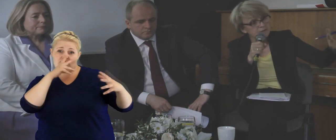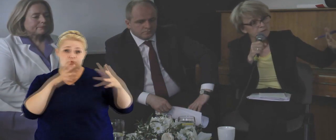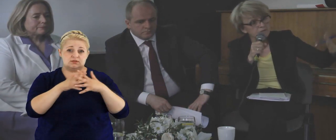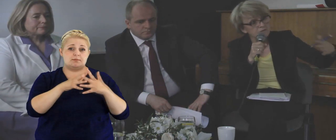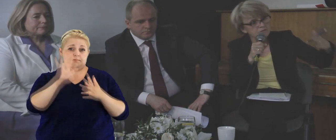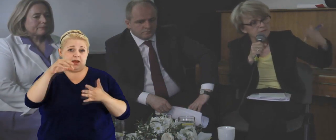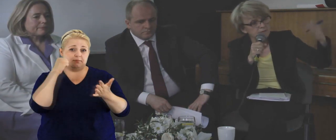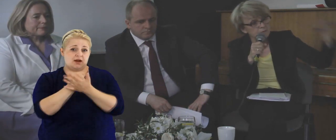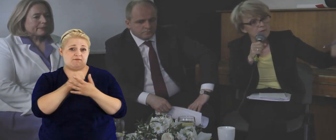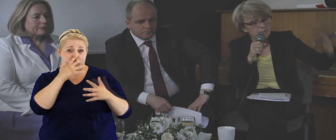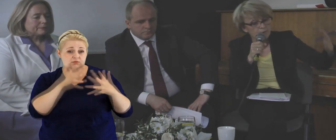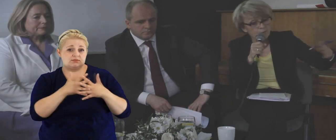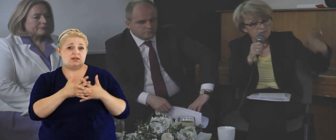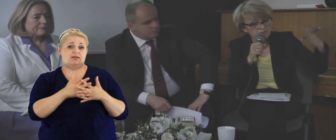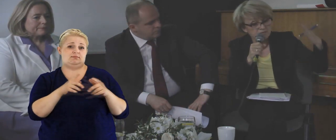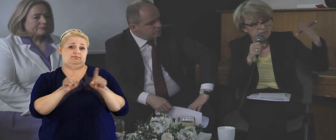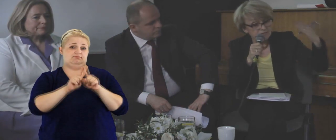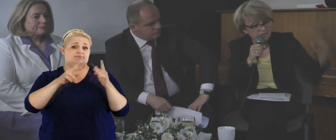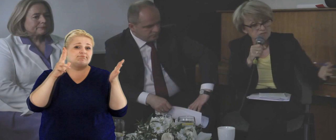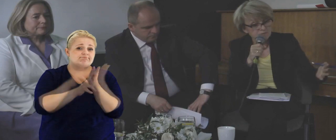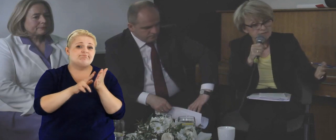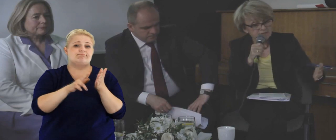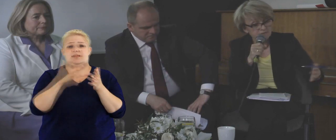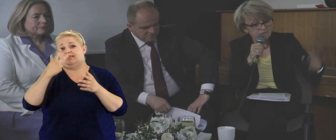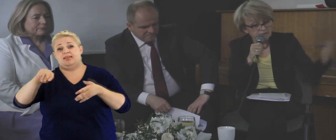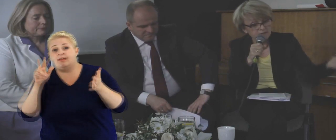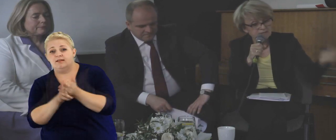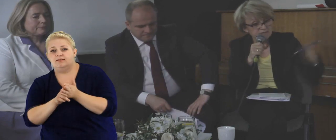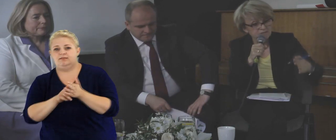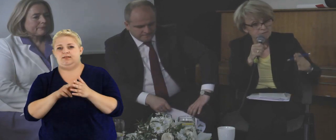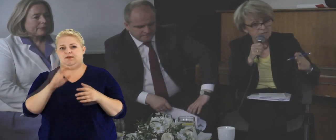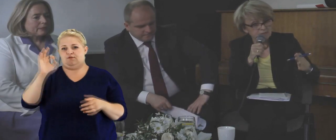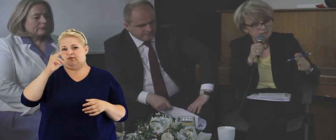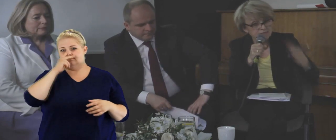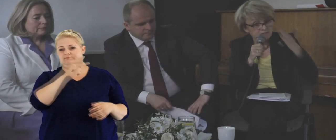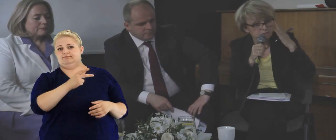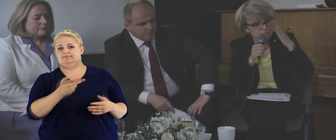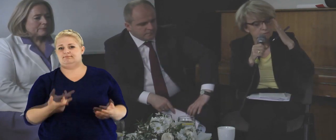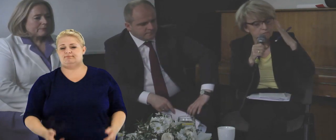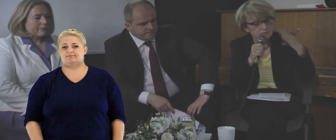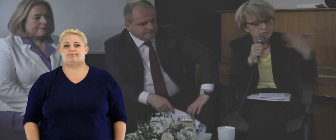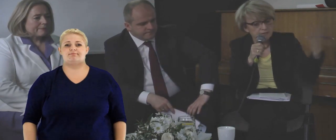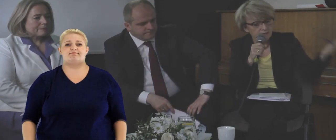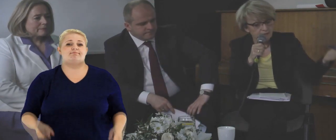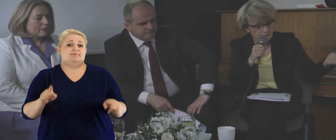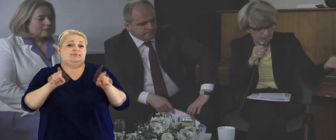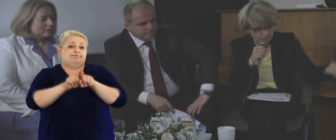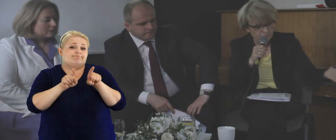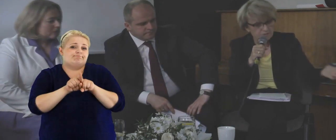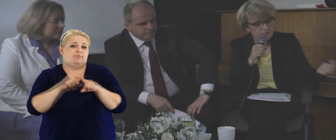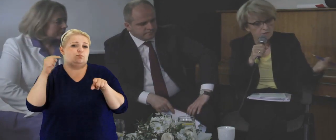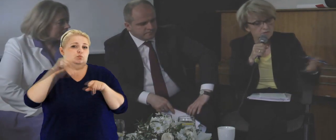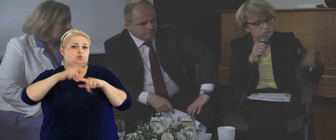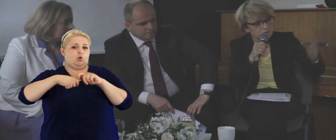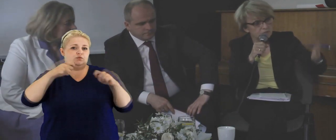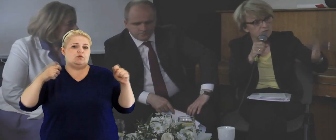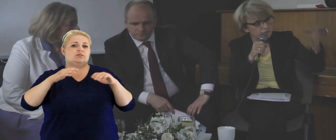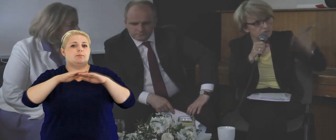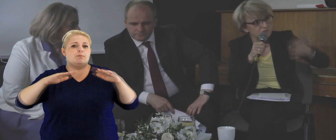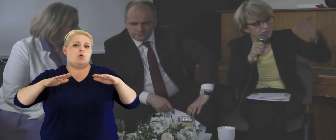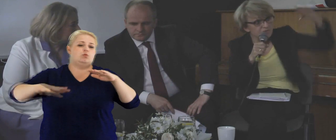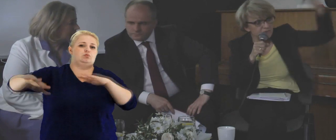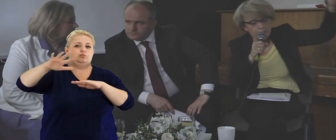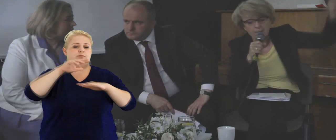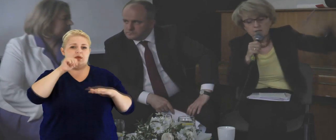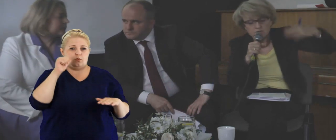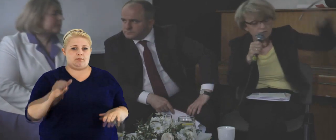parlamenty narodowe oceniają, mają prawo oceniać każdą inicjatywę i legislacyjną, i nielegislacyjną z punktu widzenia subsydiarności, czyli czy